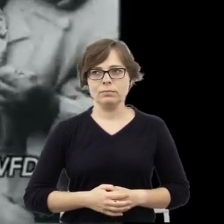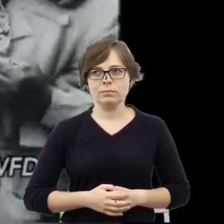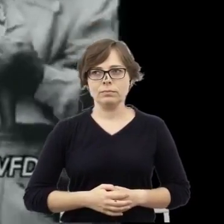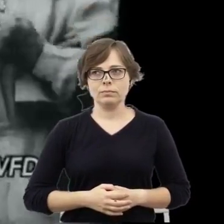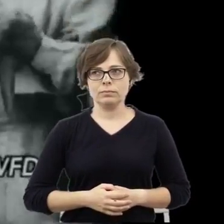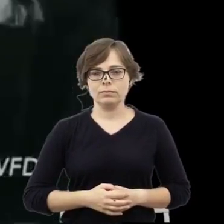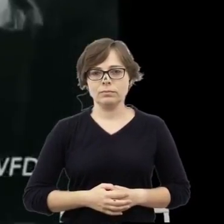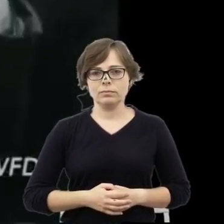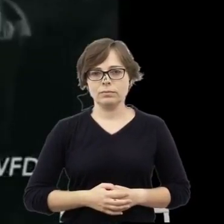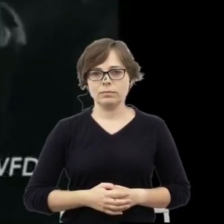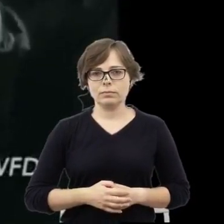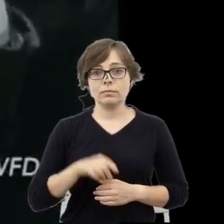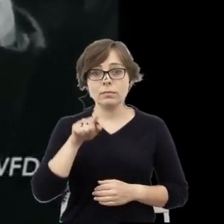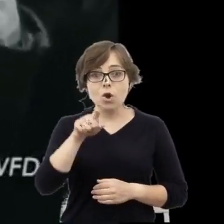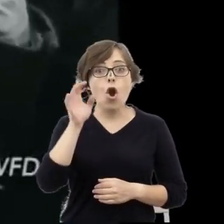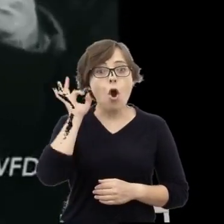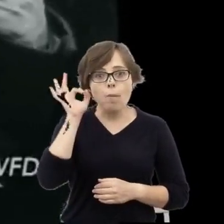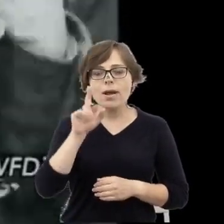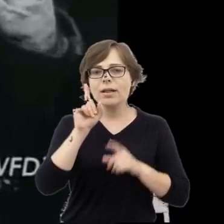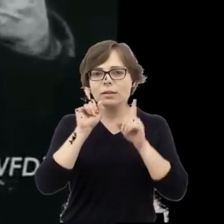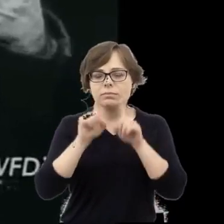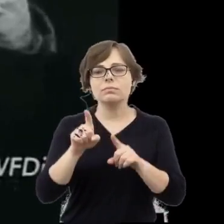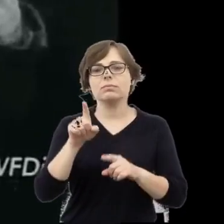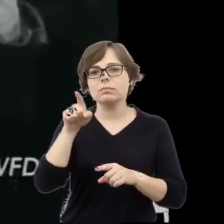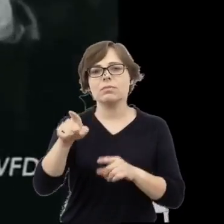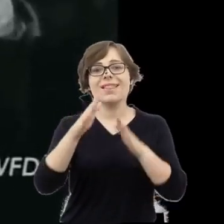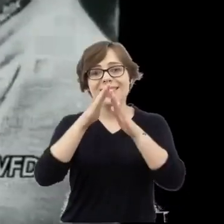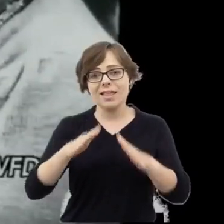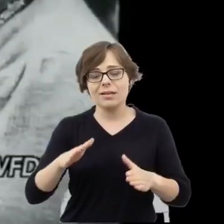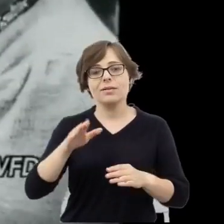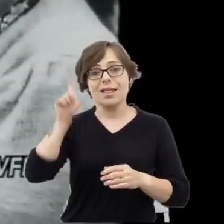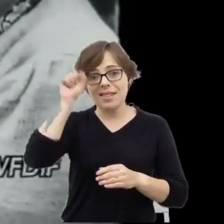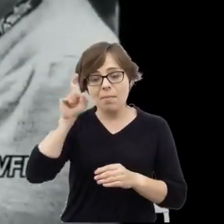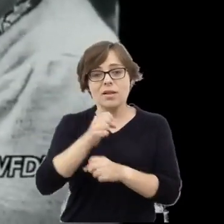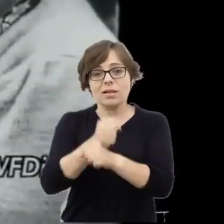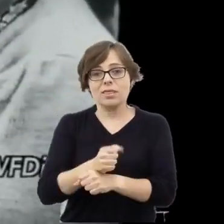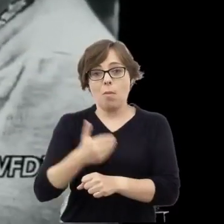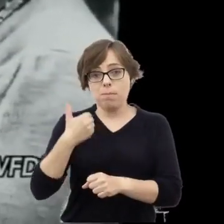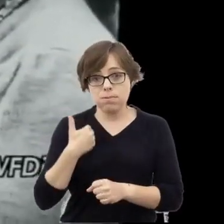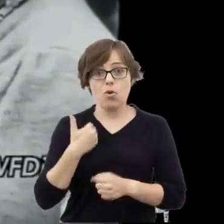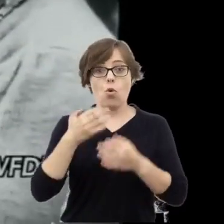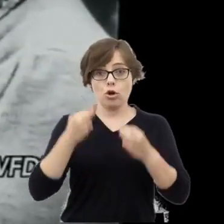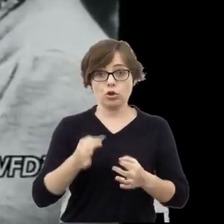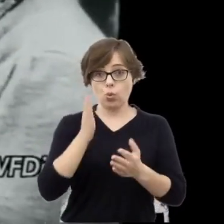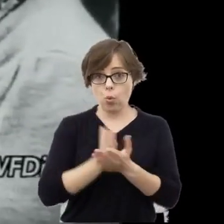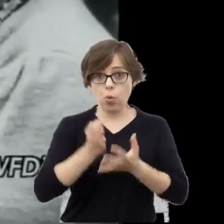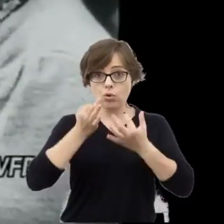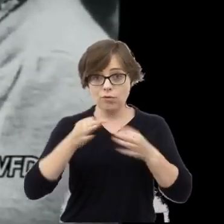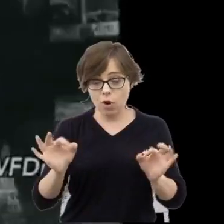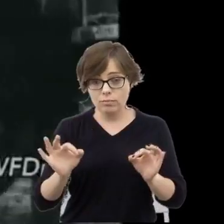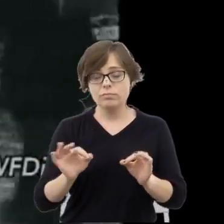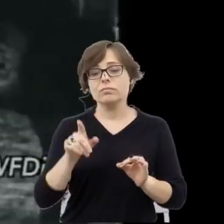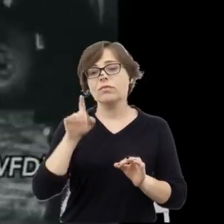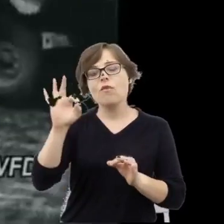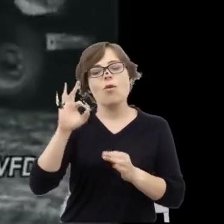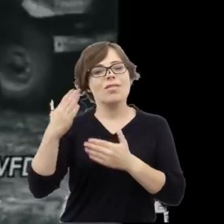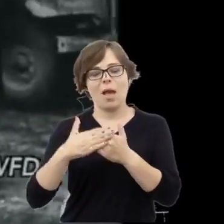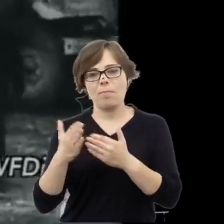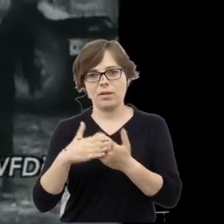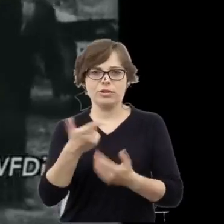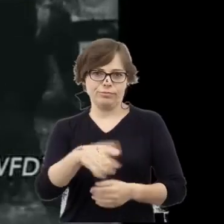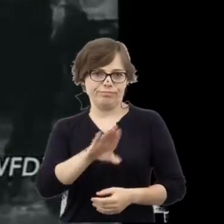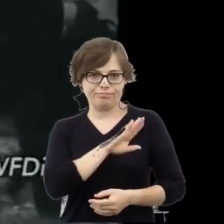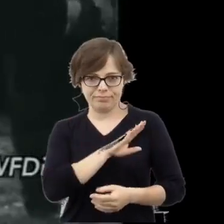Te kobiety przeszły przez gehenne obozów niemieckich i dziś w zaraniu odrodzonej wolności straciły swoich najbliższych.